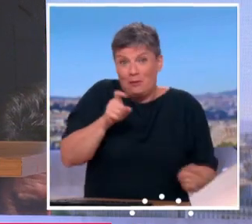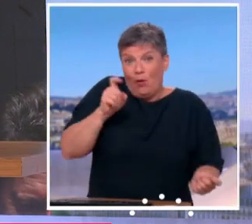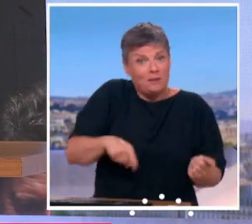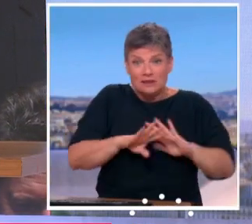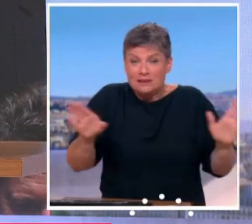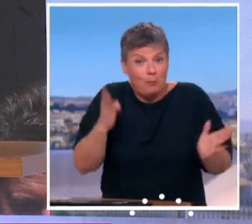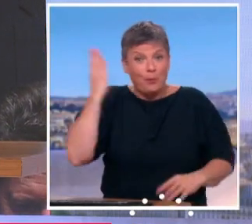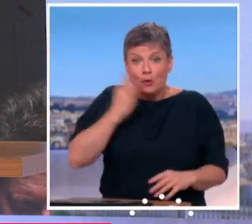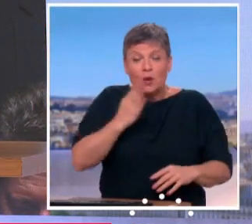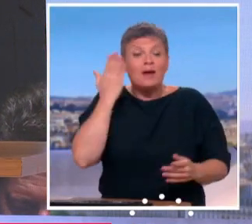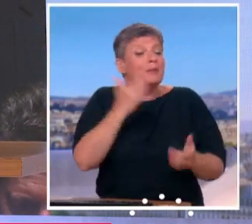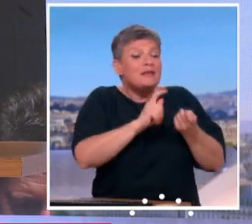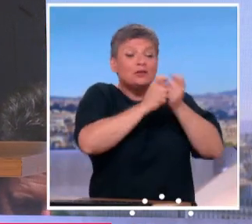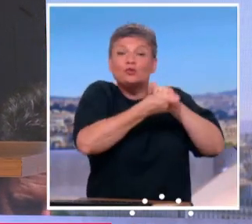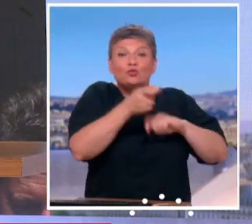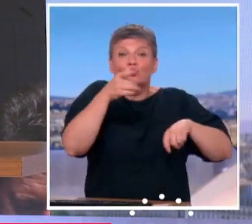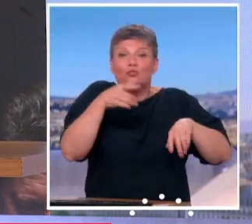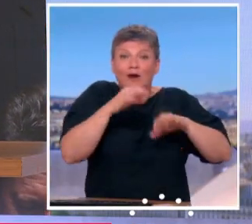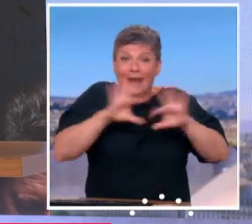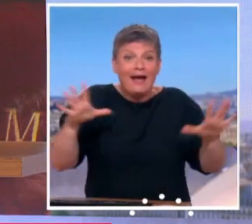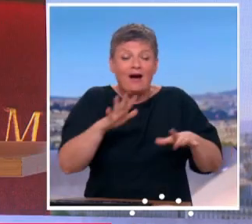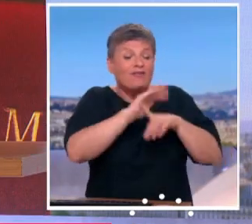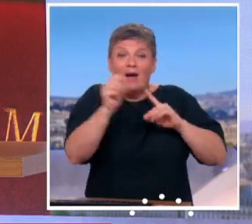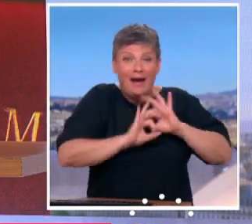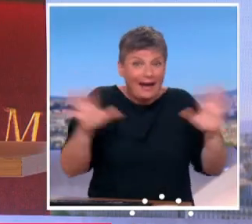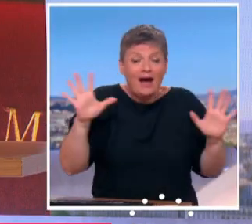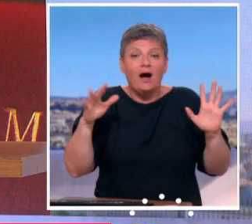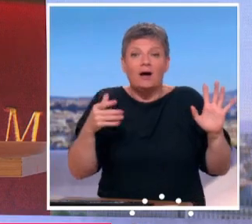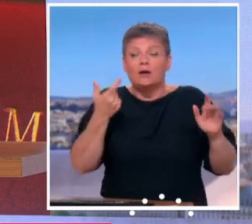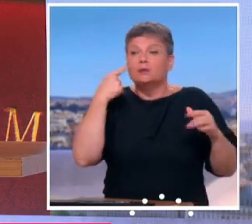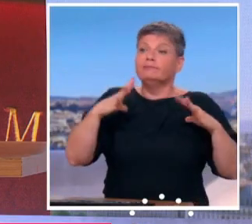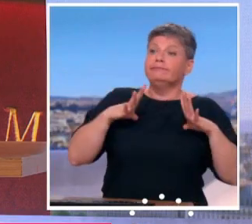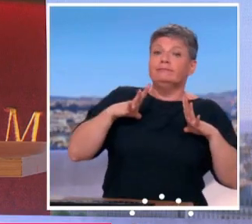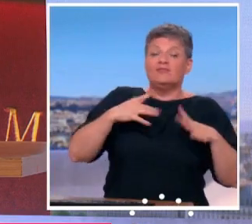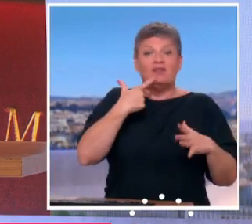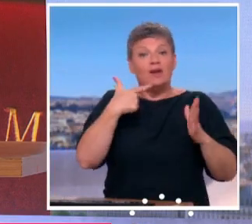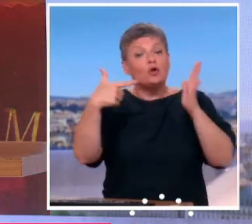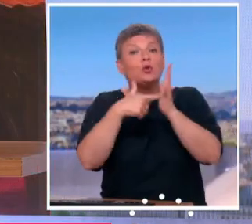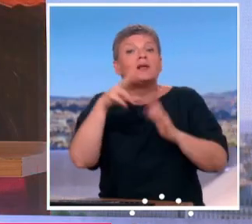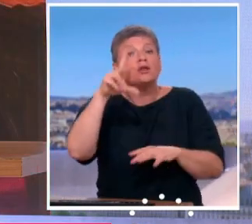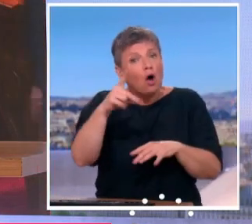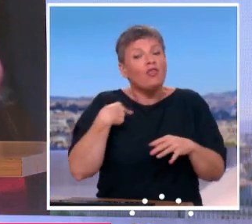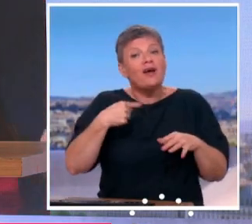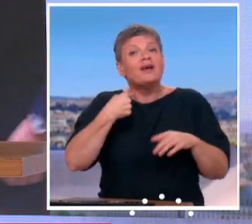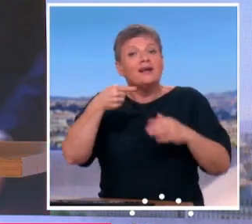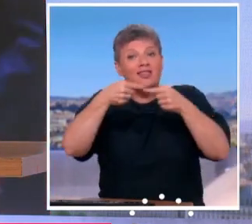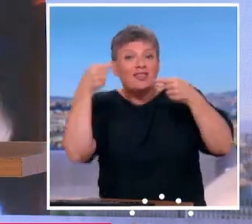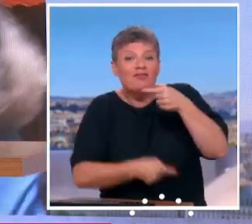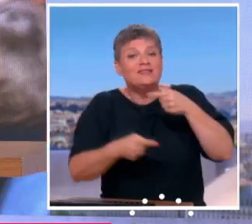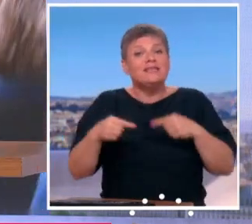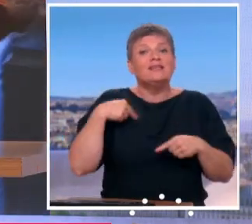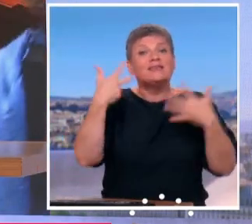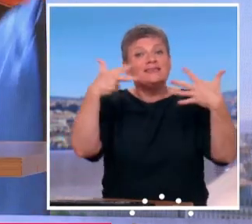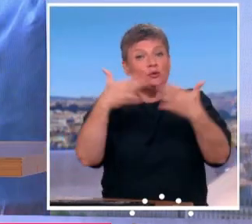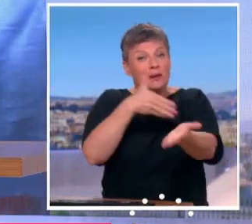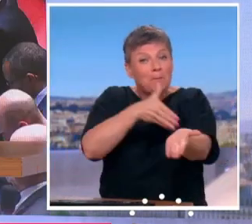faisons pas la réforme, si nous n'avions rien fait, si nous étions restés planqués comme bien d'autres, en 2030, c'est un déficit de 18 milliards d'euros. 18 milliards d'euros par